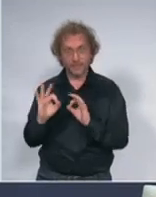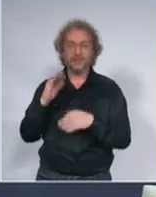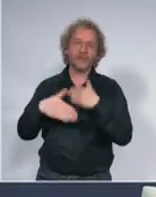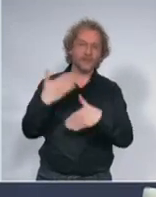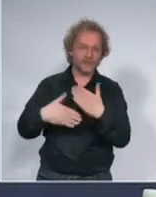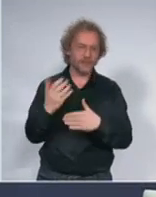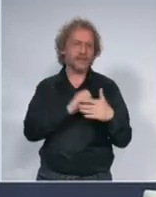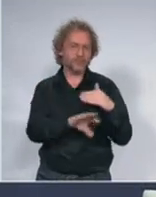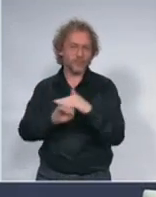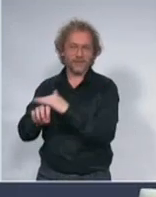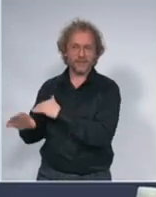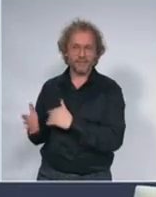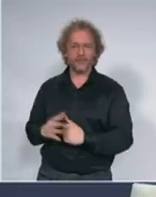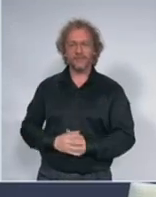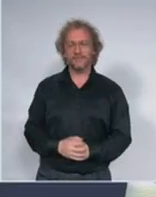raditi.